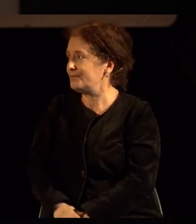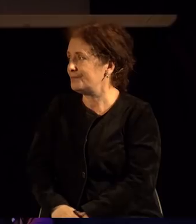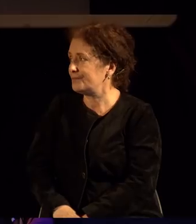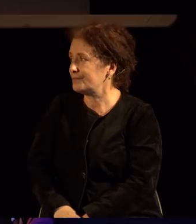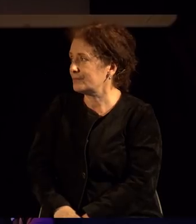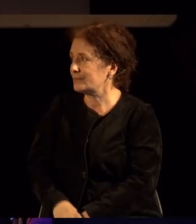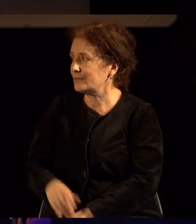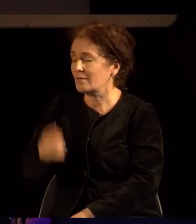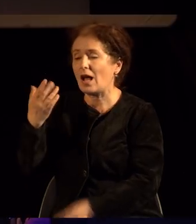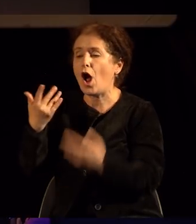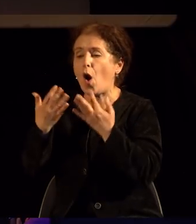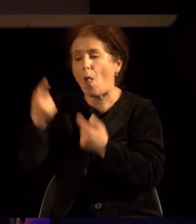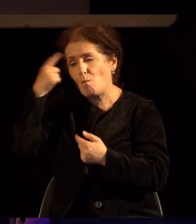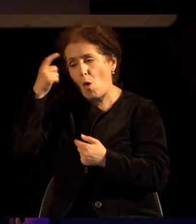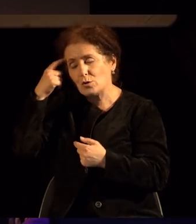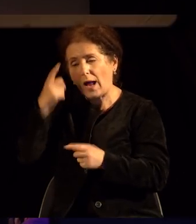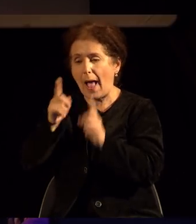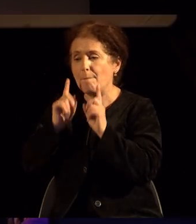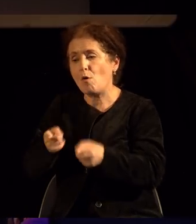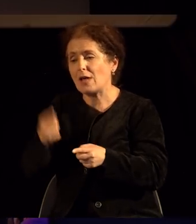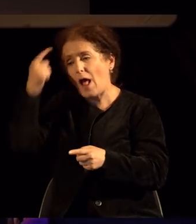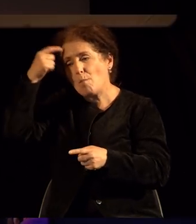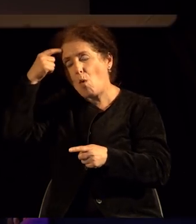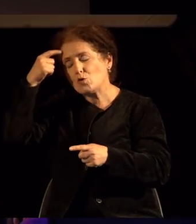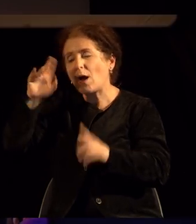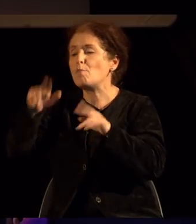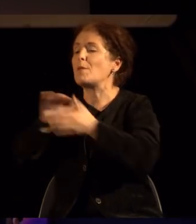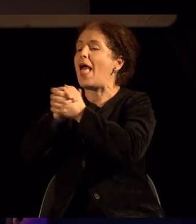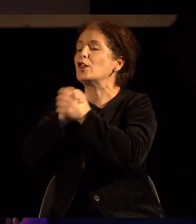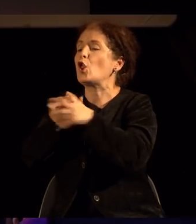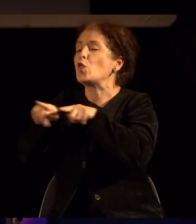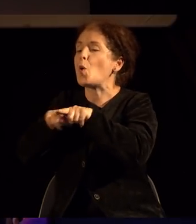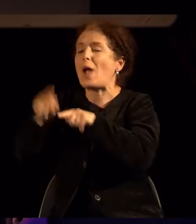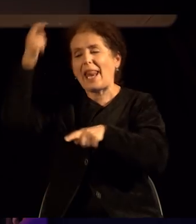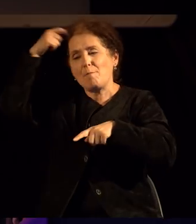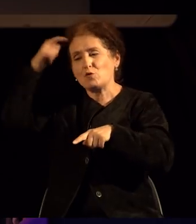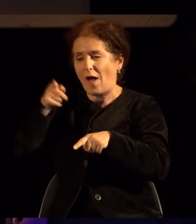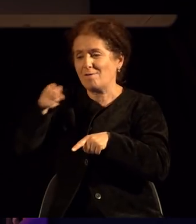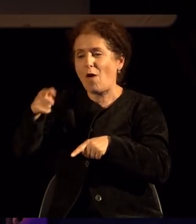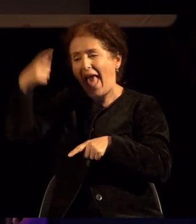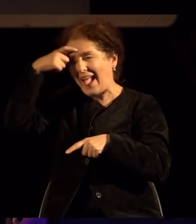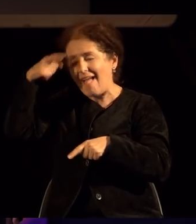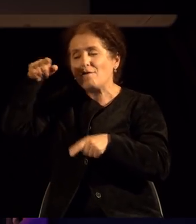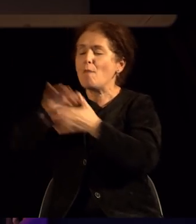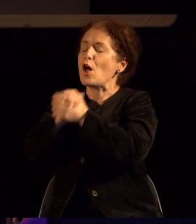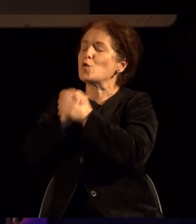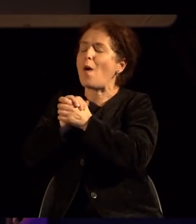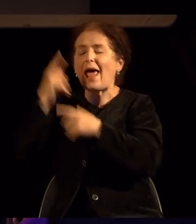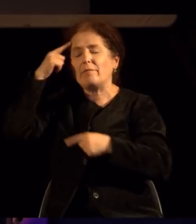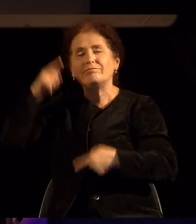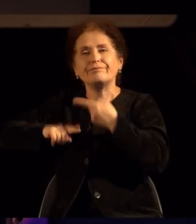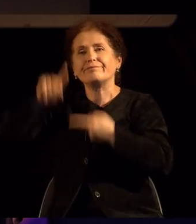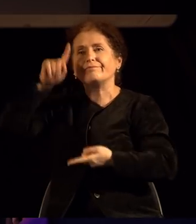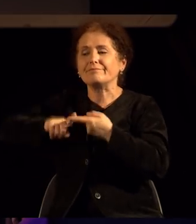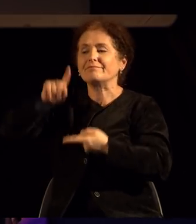Тој колку шо може никоаш да ни биде другарче и да ни помогне да се интензивира никакво